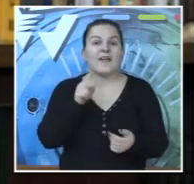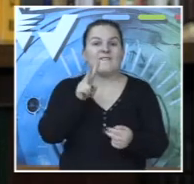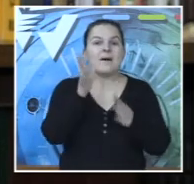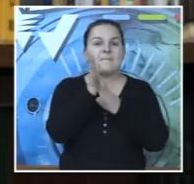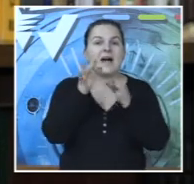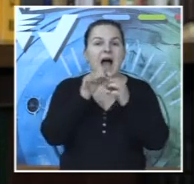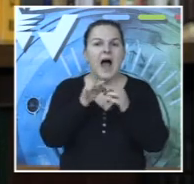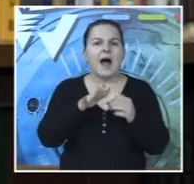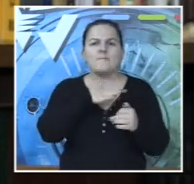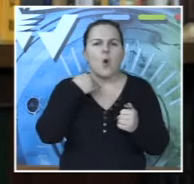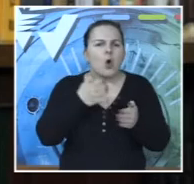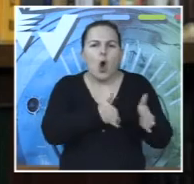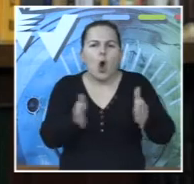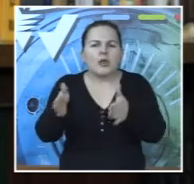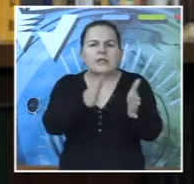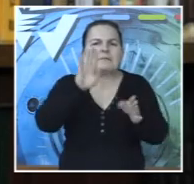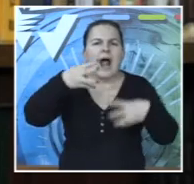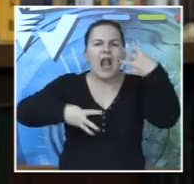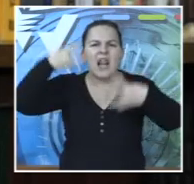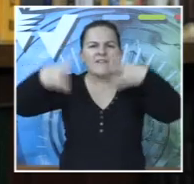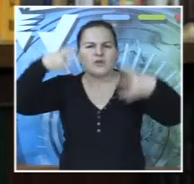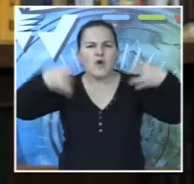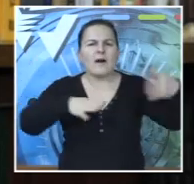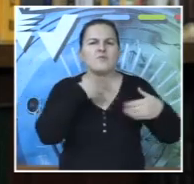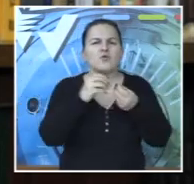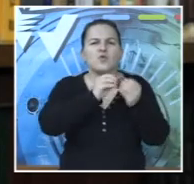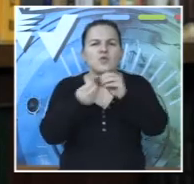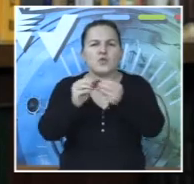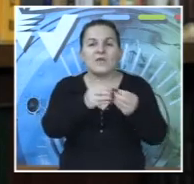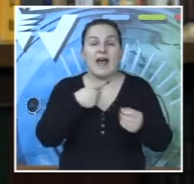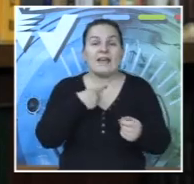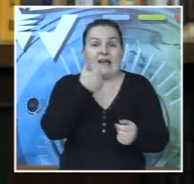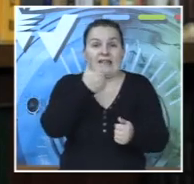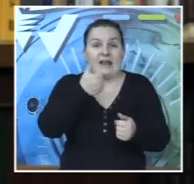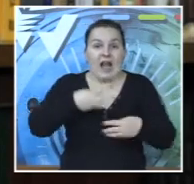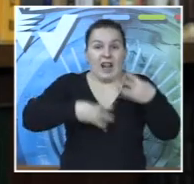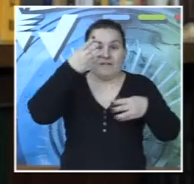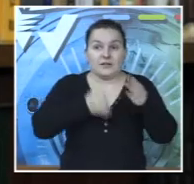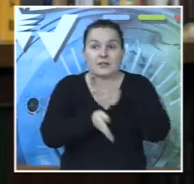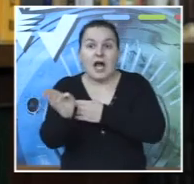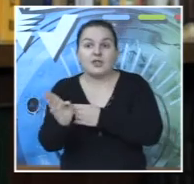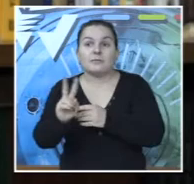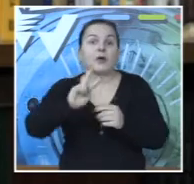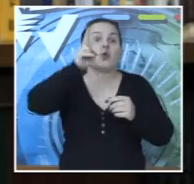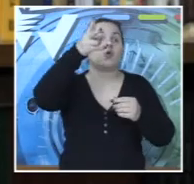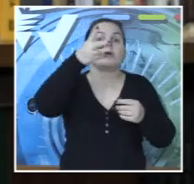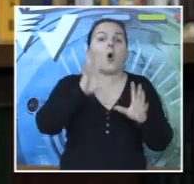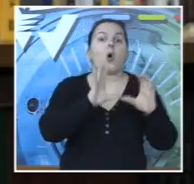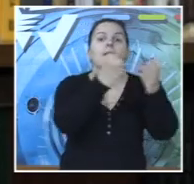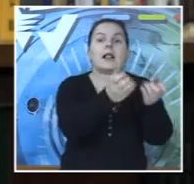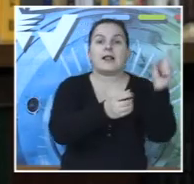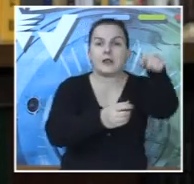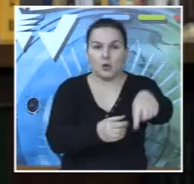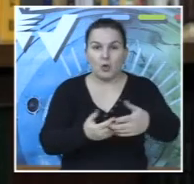kako je VMA je pun hodnika, pun liftova. Ja pođem jednim liftom, izađem na nekom odjeljenju,